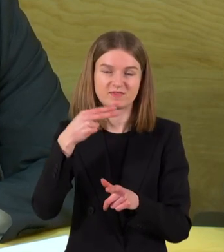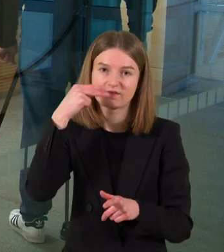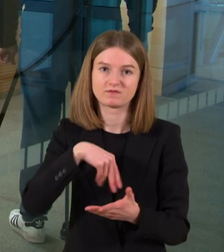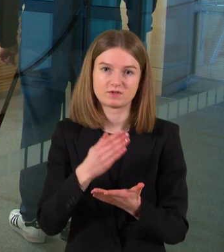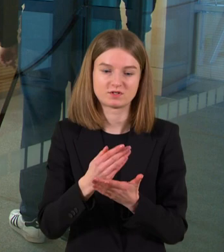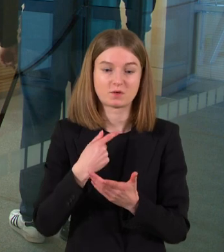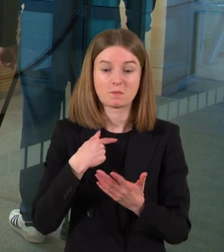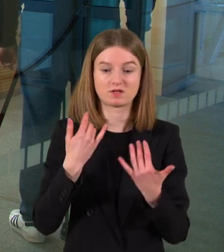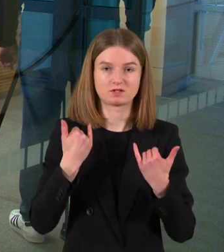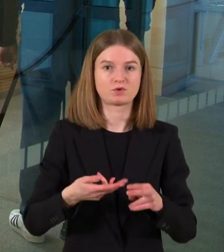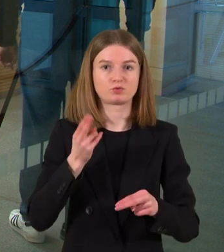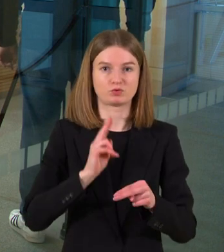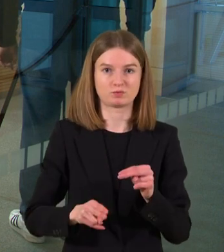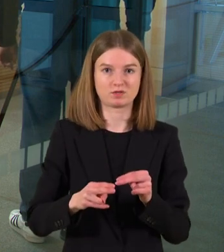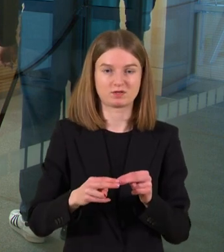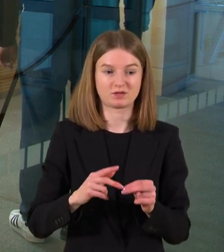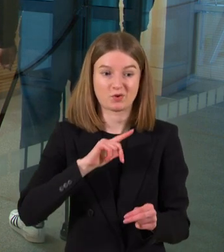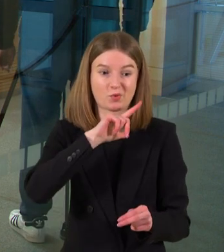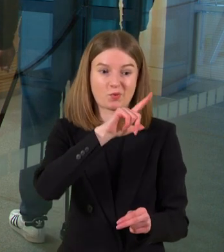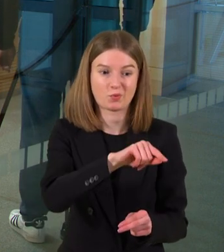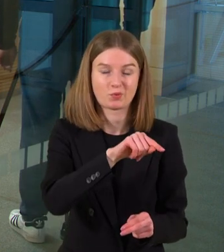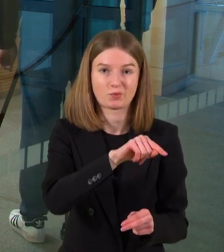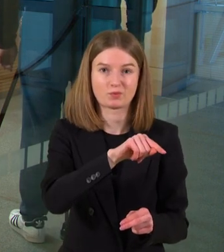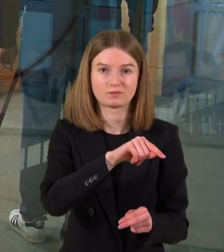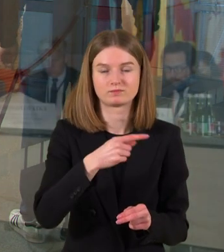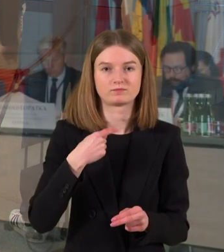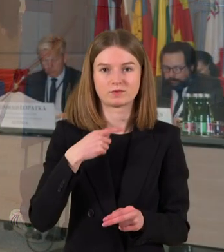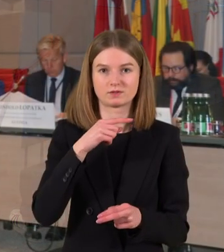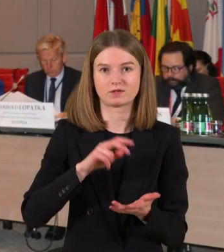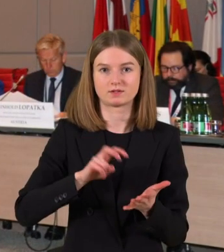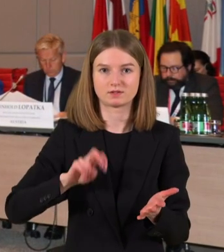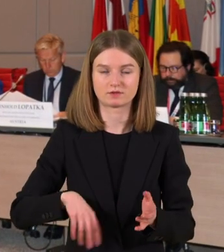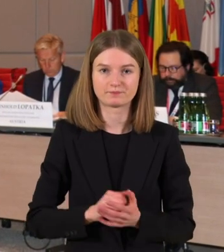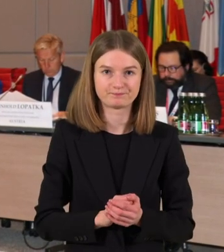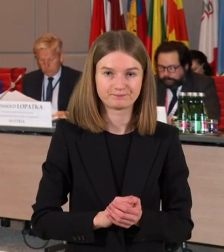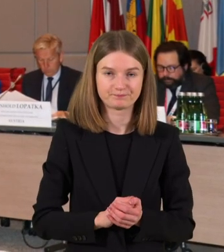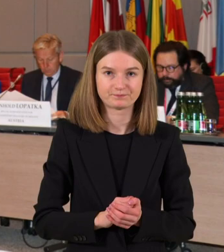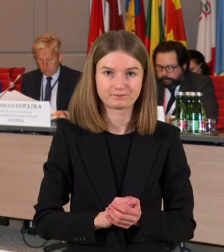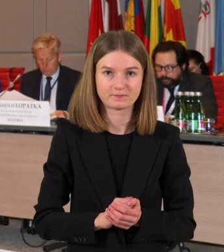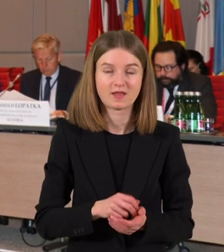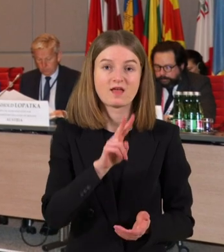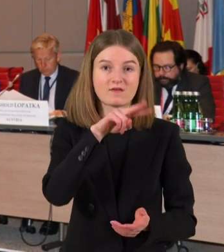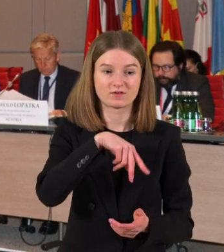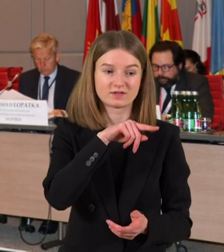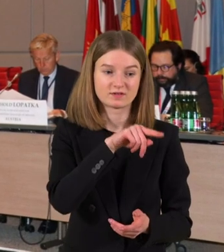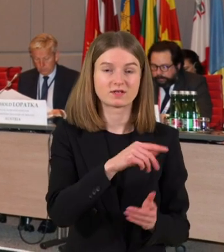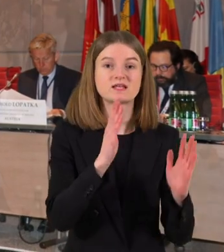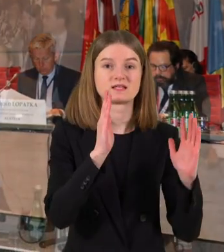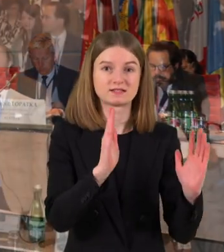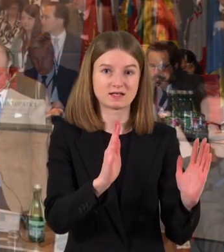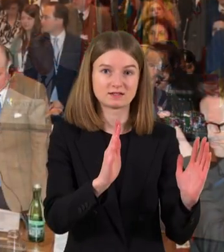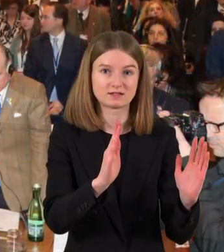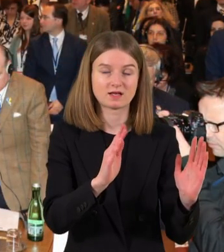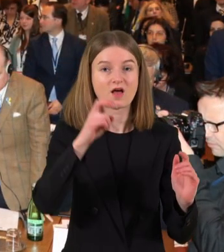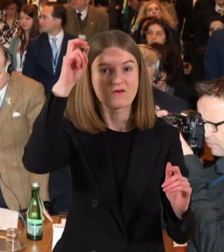jais vienam, vienai patalpojai ir vienam meste nebūti. Sesijoje vienoje, nusprendusiu dalyvauti šalių